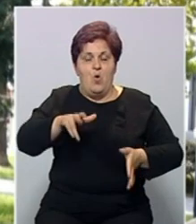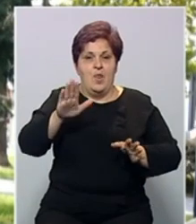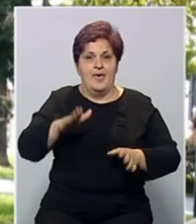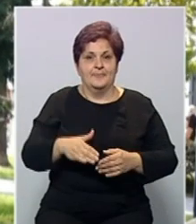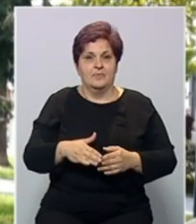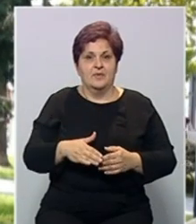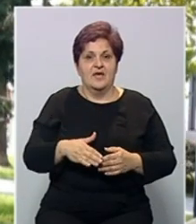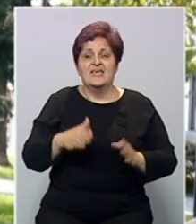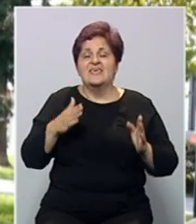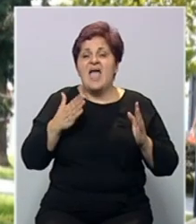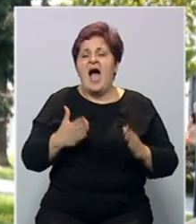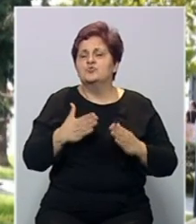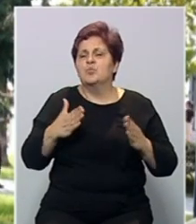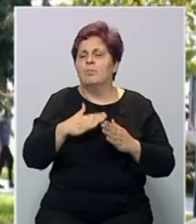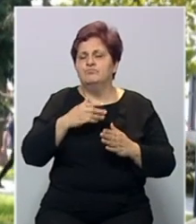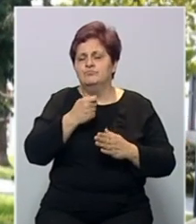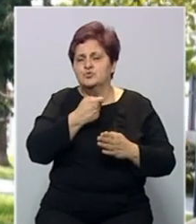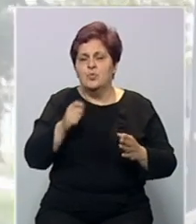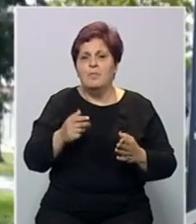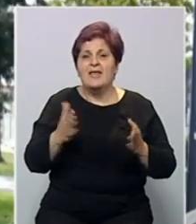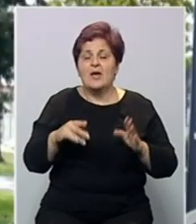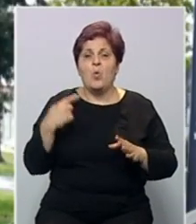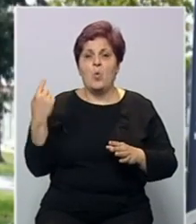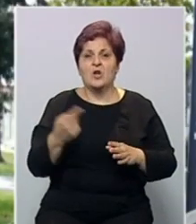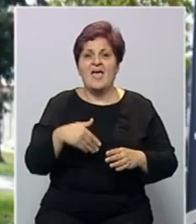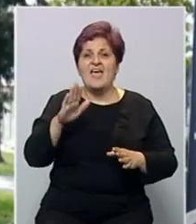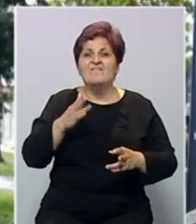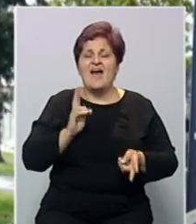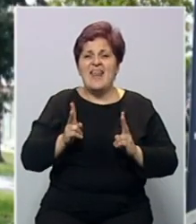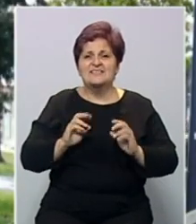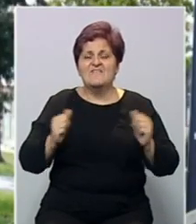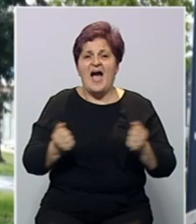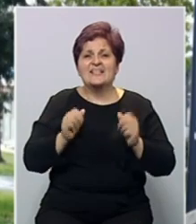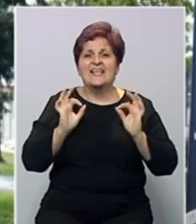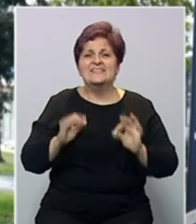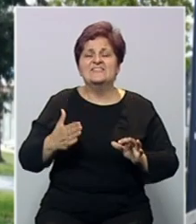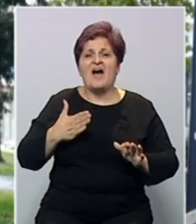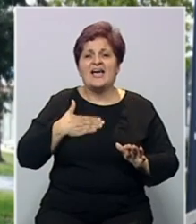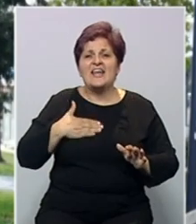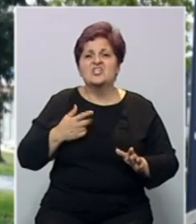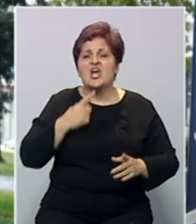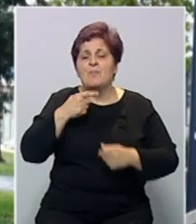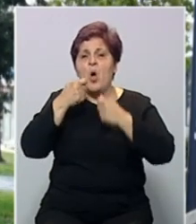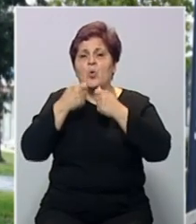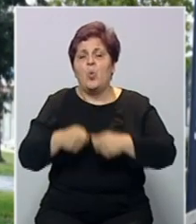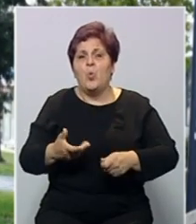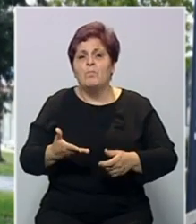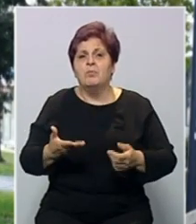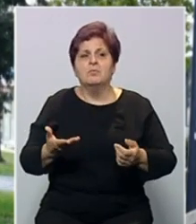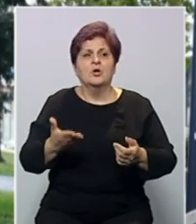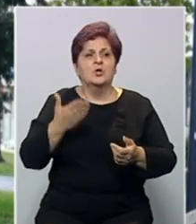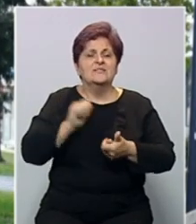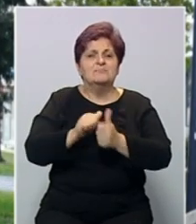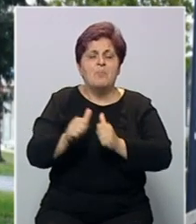izuzetno veliki u odnosu na okruženje. Van nastavnoj aktivnosti, znači vi znate da svaki naš, rijetko koji klub u našem